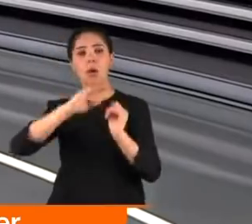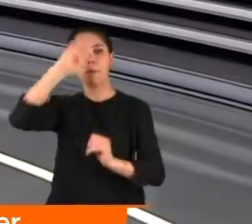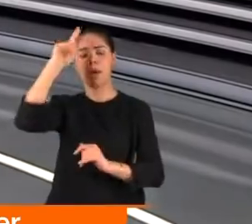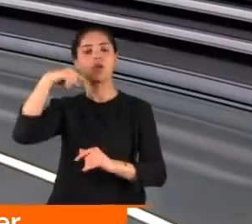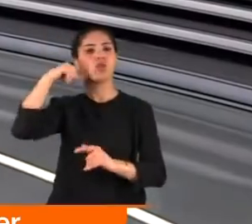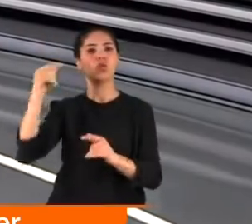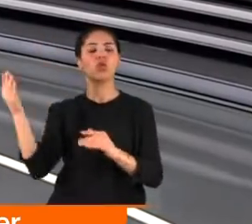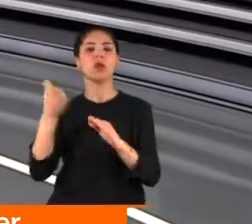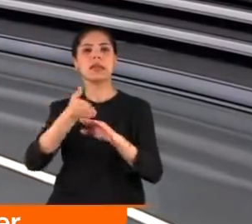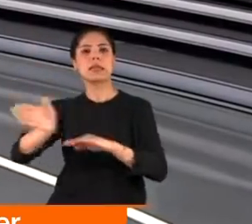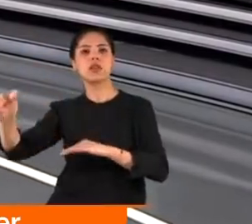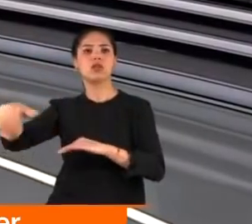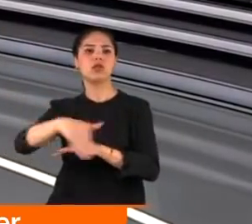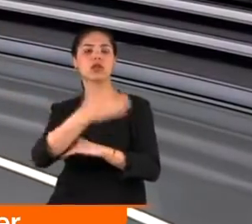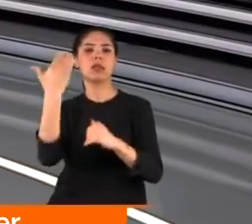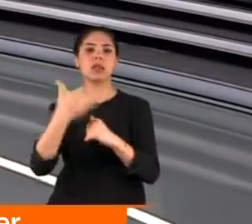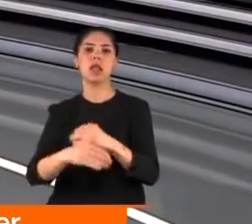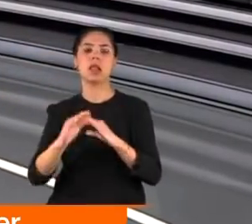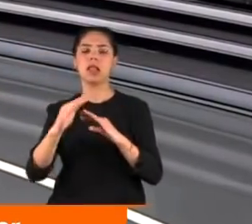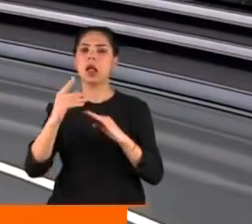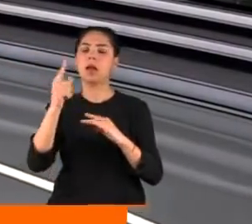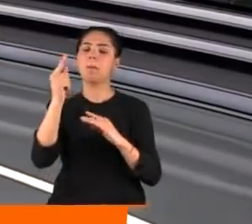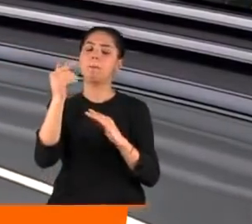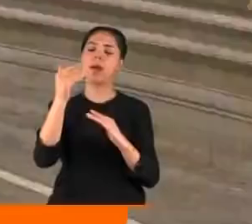çıkışlarına kısıtlama getirilebileceğini söyledi.